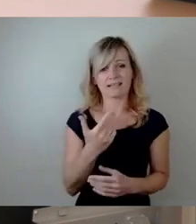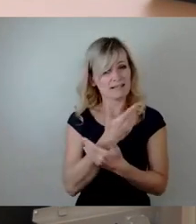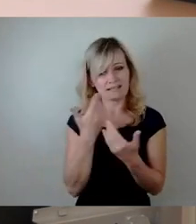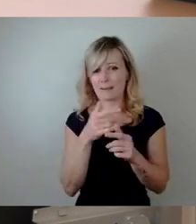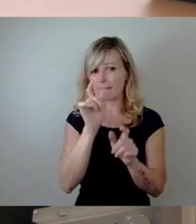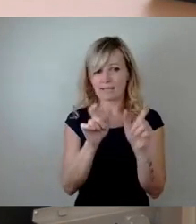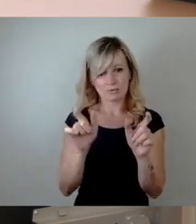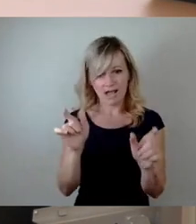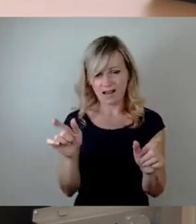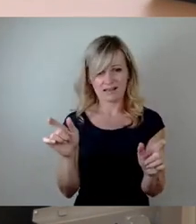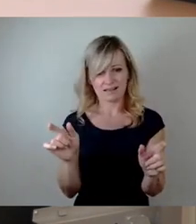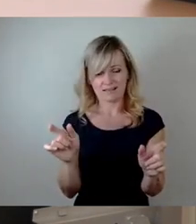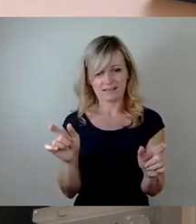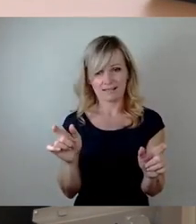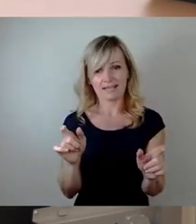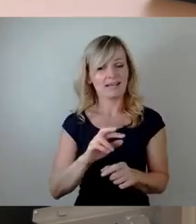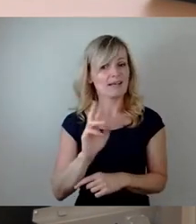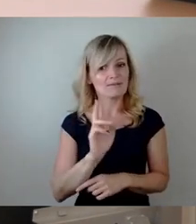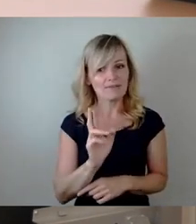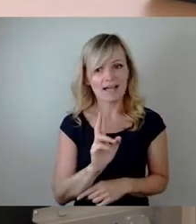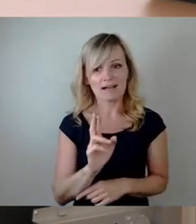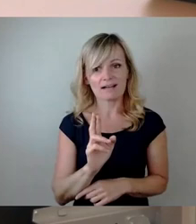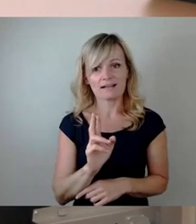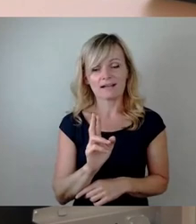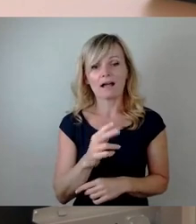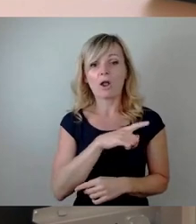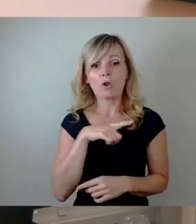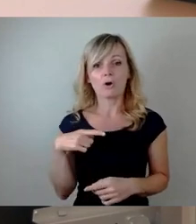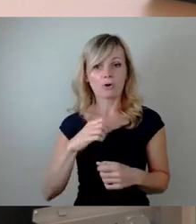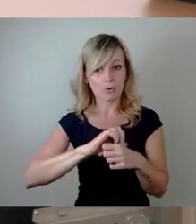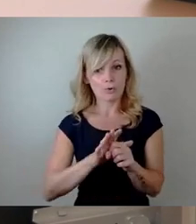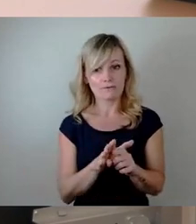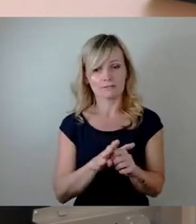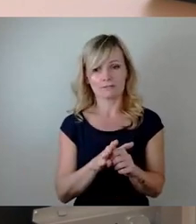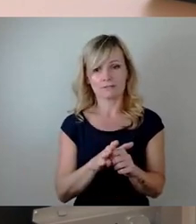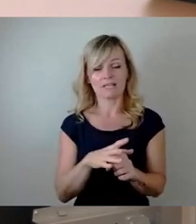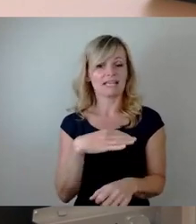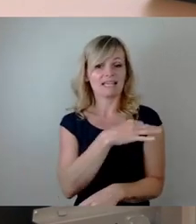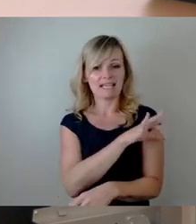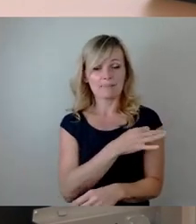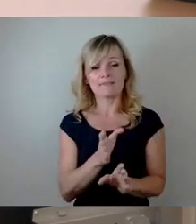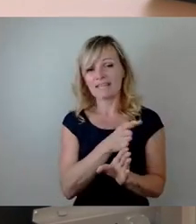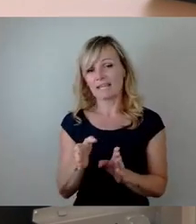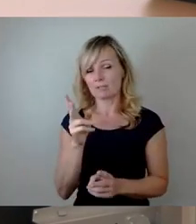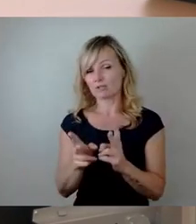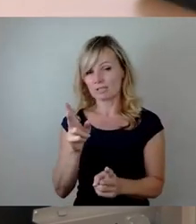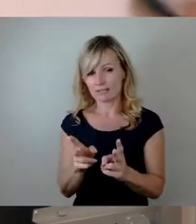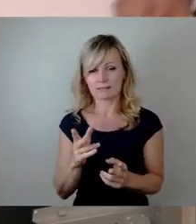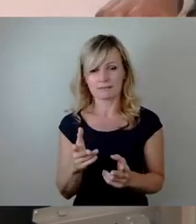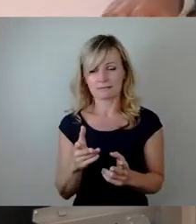um jemanden, der von Long-Covid oder von Impfnebenschäden betroffen ist, irgendwie weiterzuhelfen.